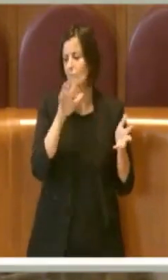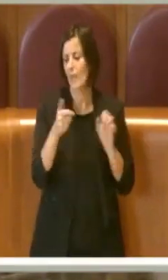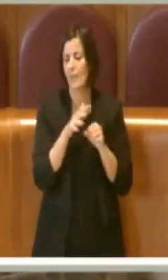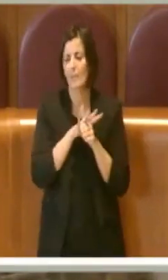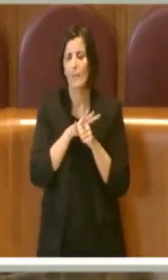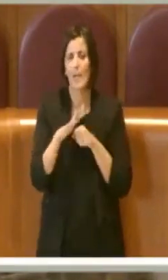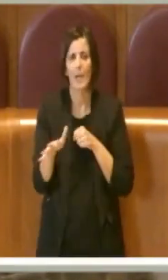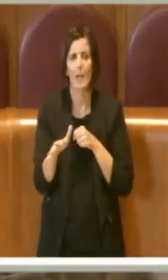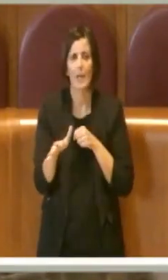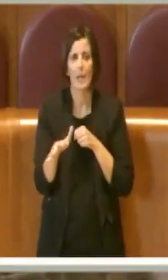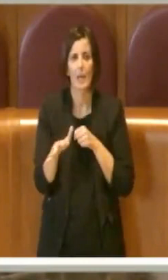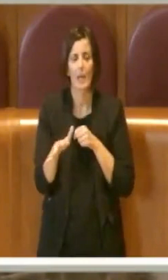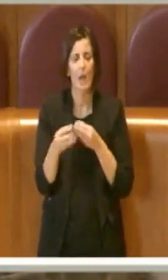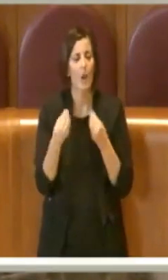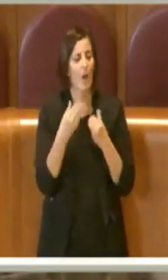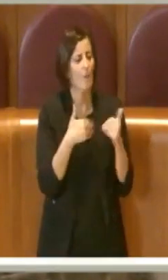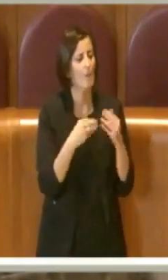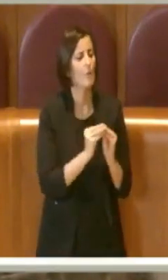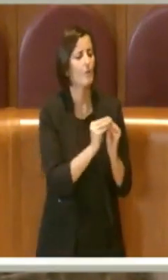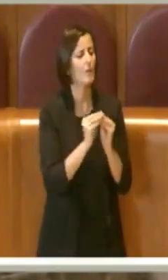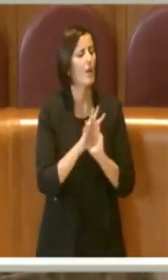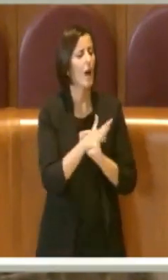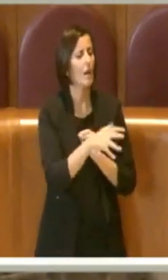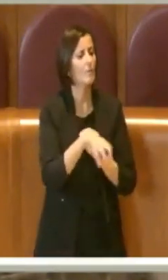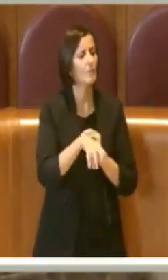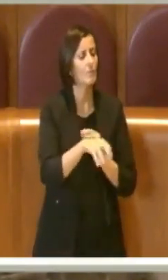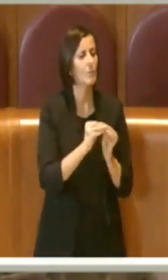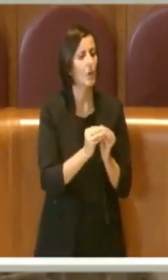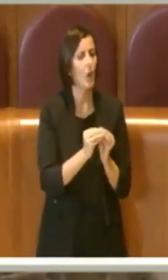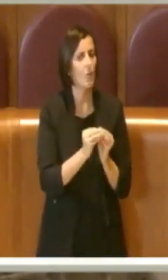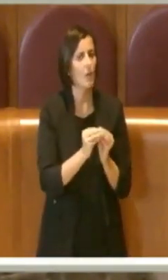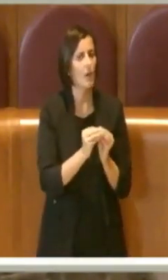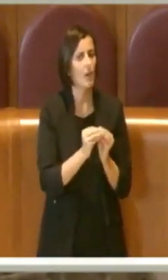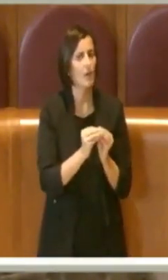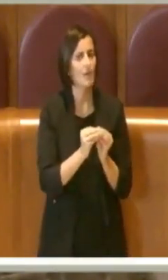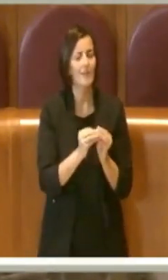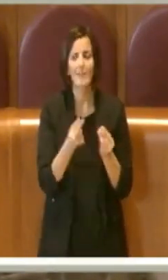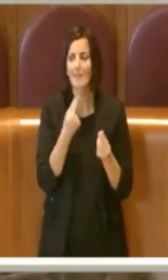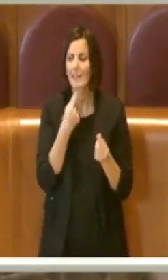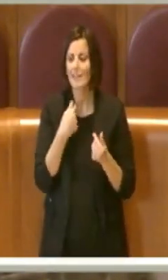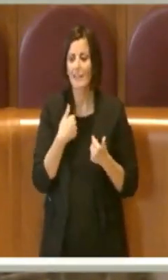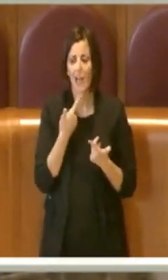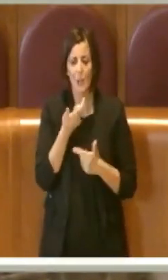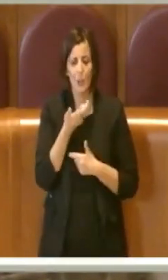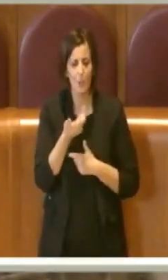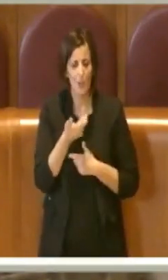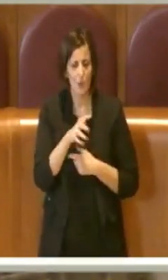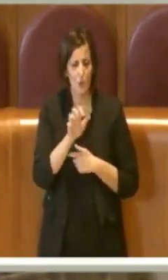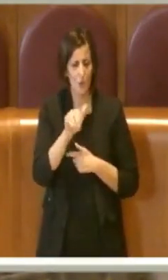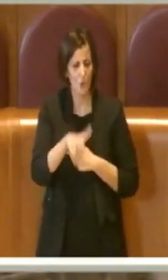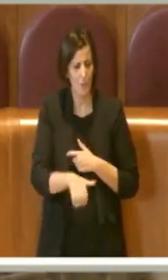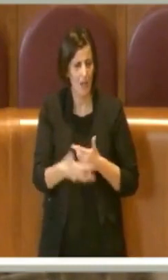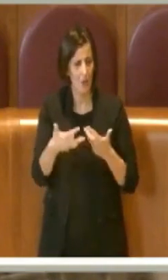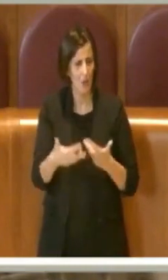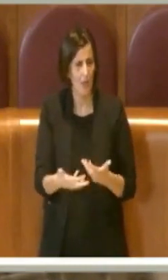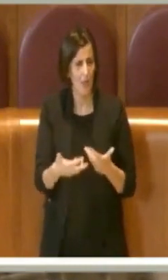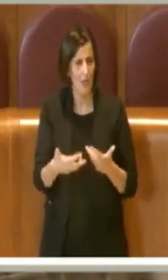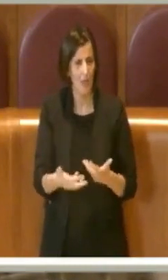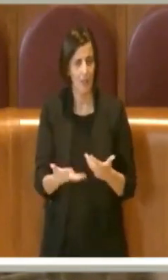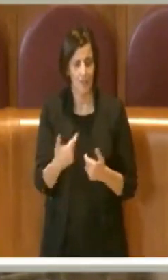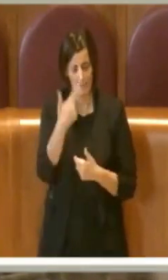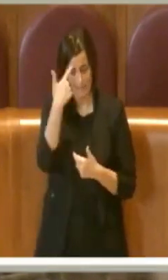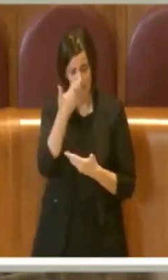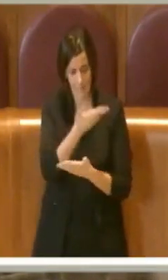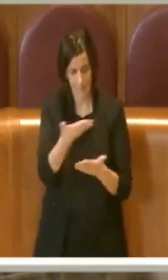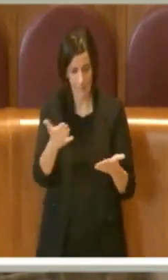piena e allora quando si farà la manutenzione delle altre, quale sarà? E ancora dai il numero di 500.000 tonnellate, ma oggi, come lei sa,